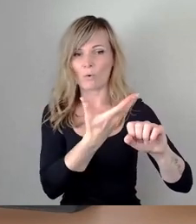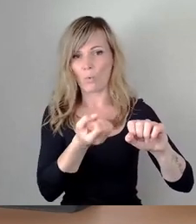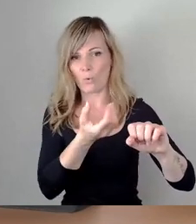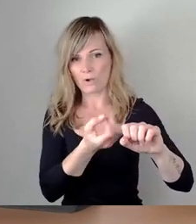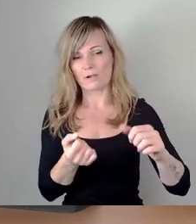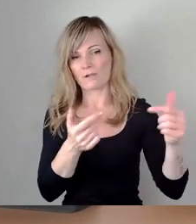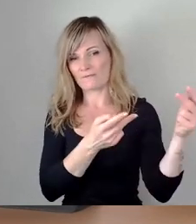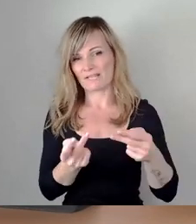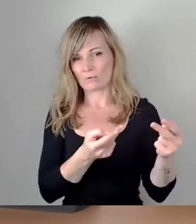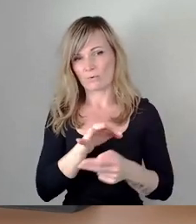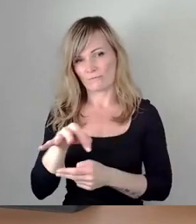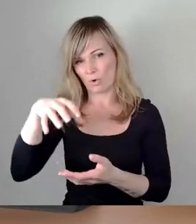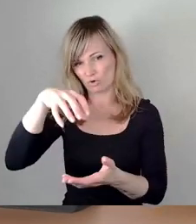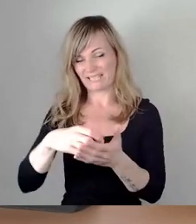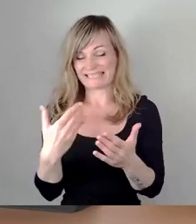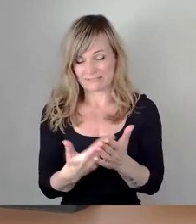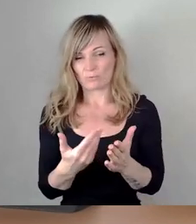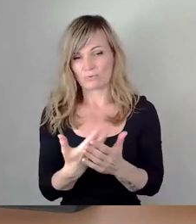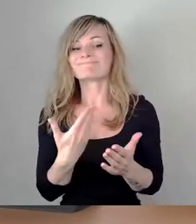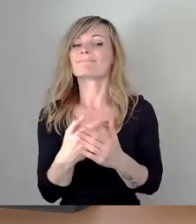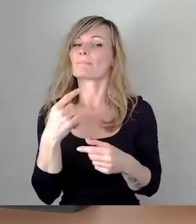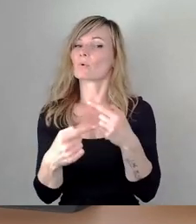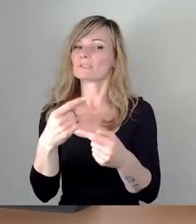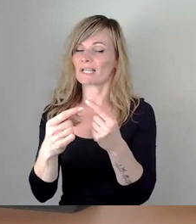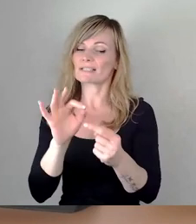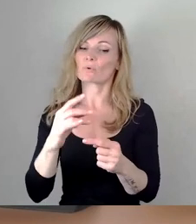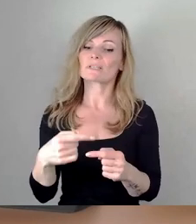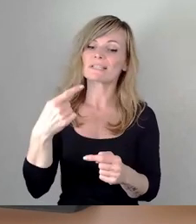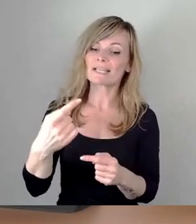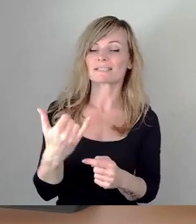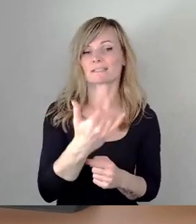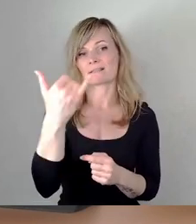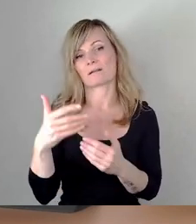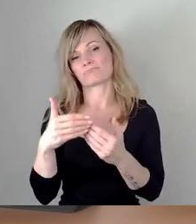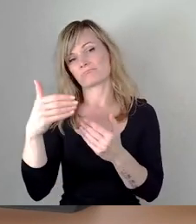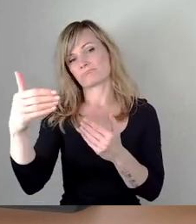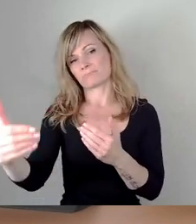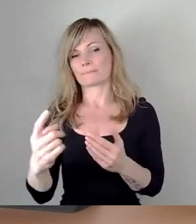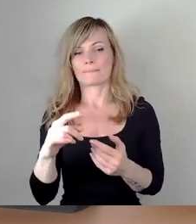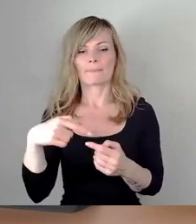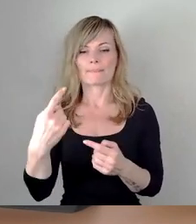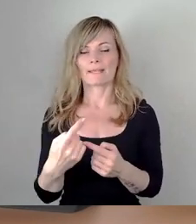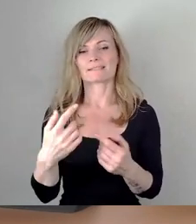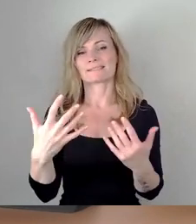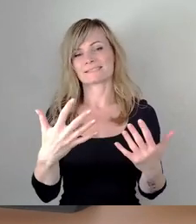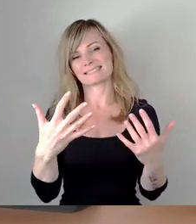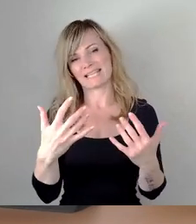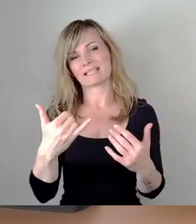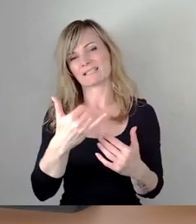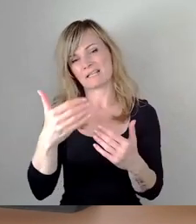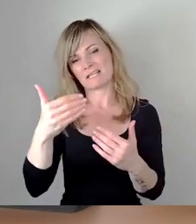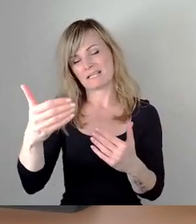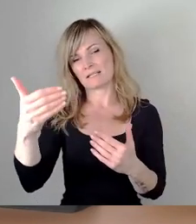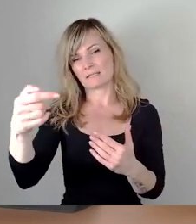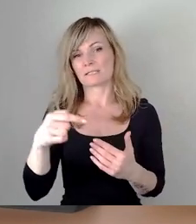sicherstellen können. Das ist jetzt ein Prozess für die nächsten Jahre und das nächste Jahrzehnt, der nie trivial ist, damit es